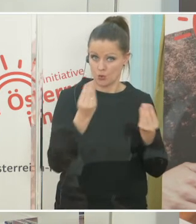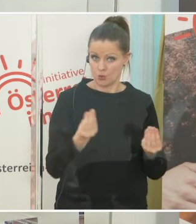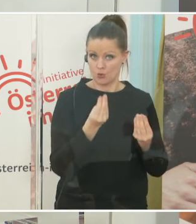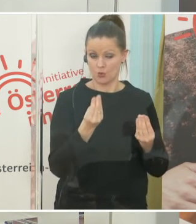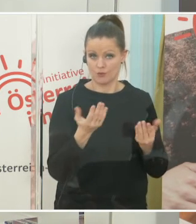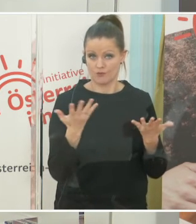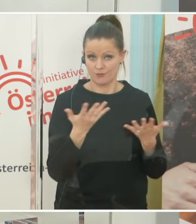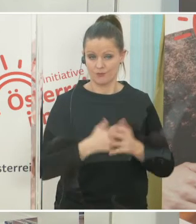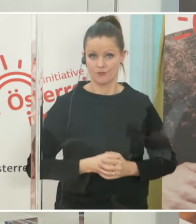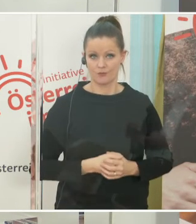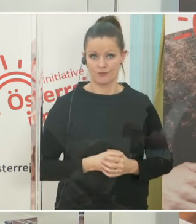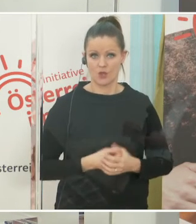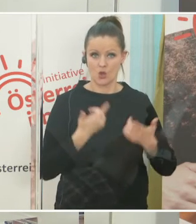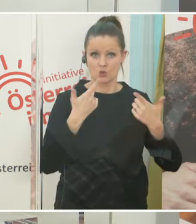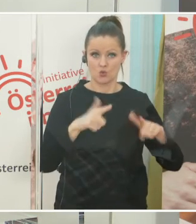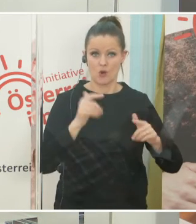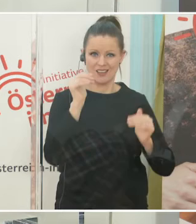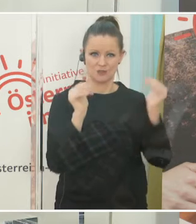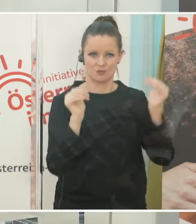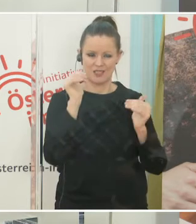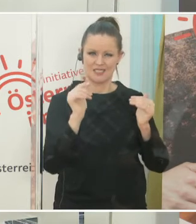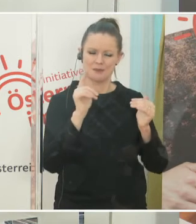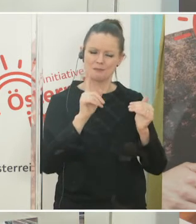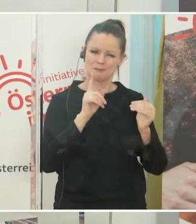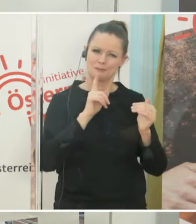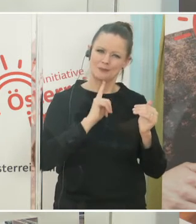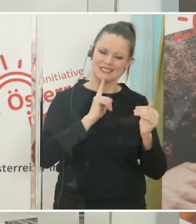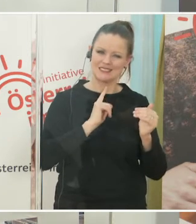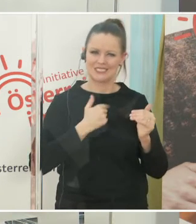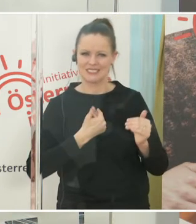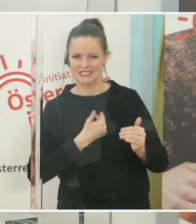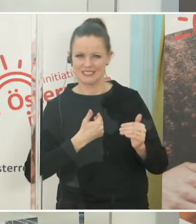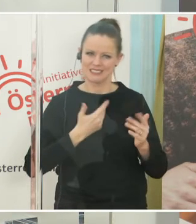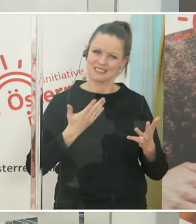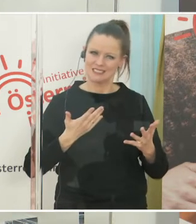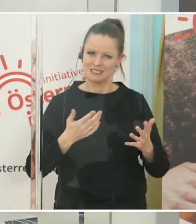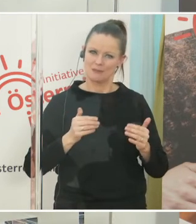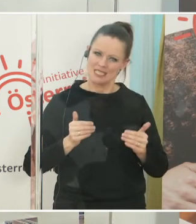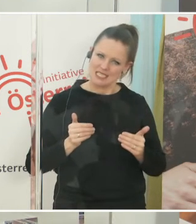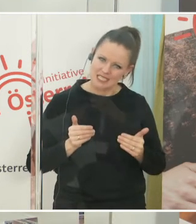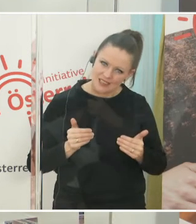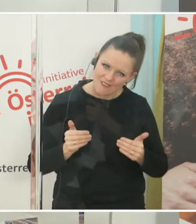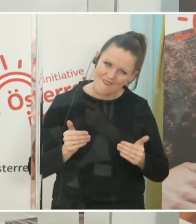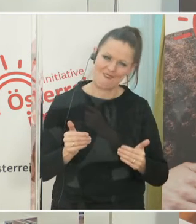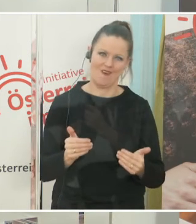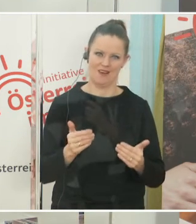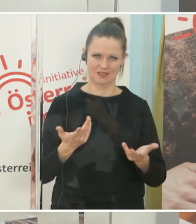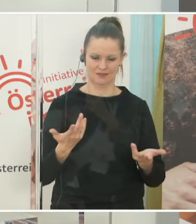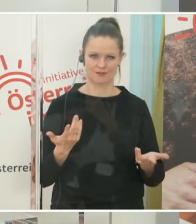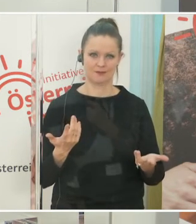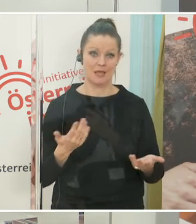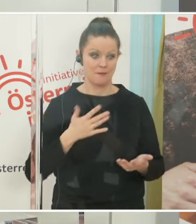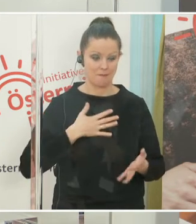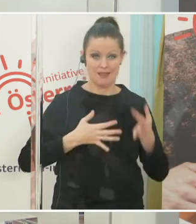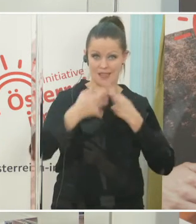Zulassungsbehörden sich ein wenig schwergetan haben und das ein wenig verzögert erfolgt. Meinem